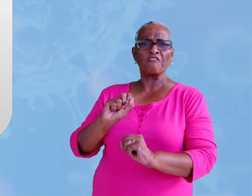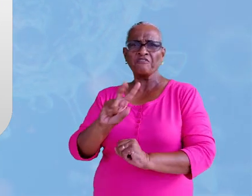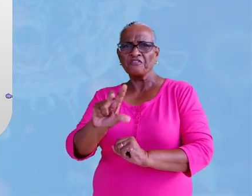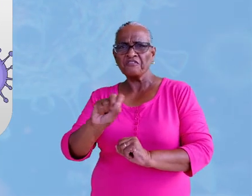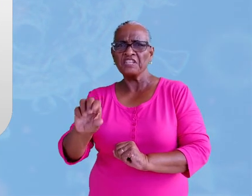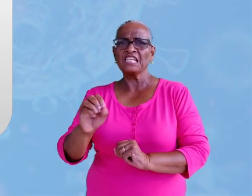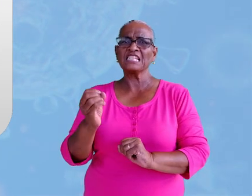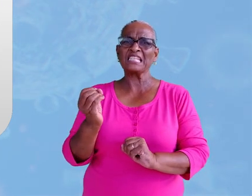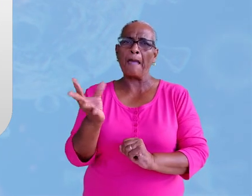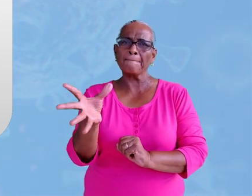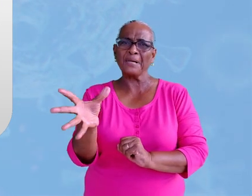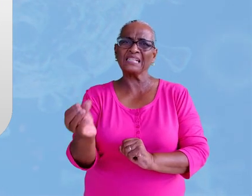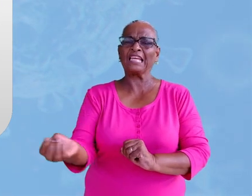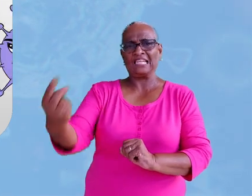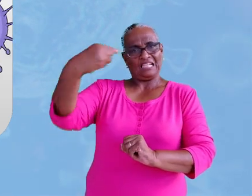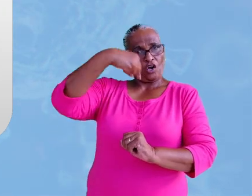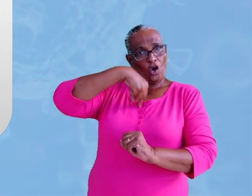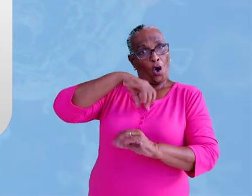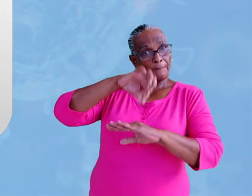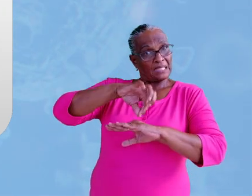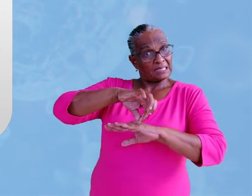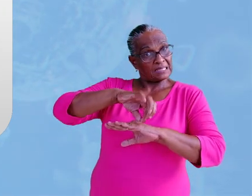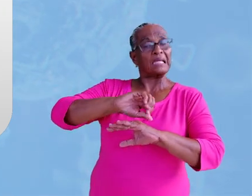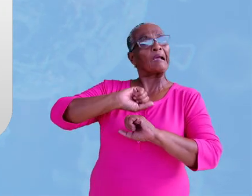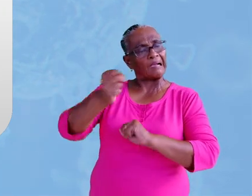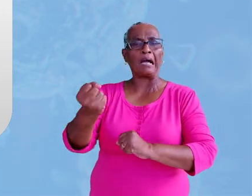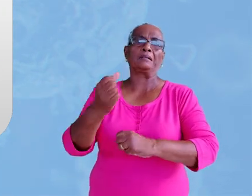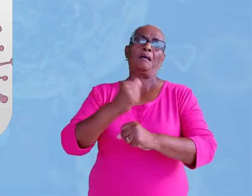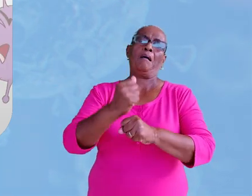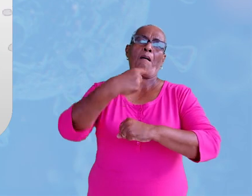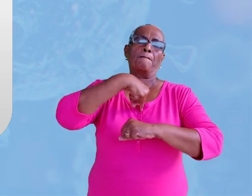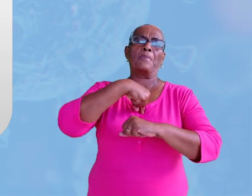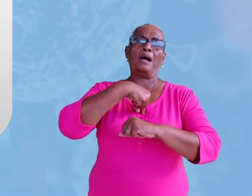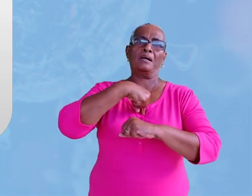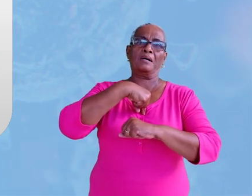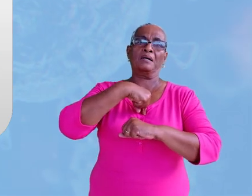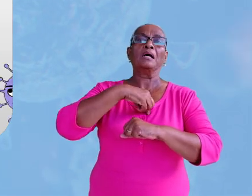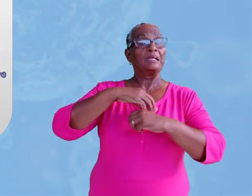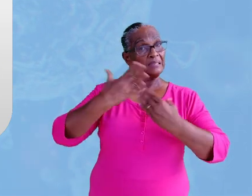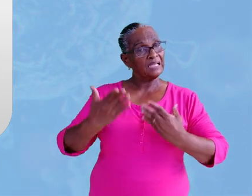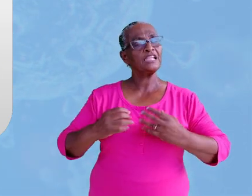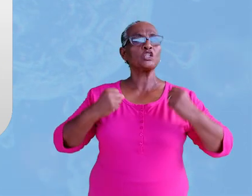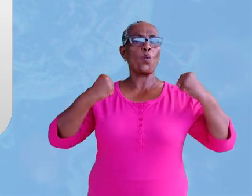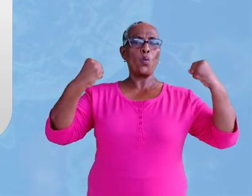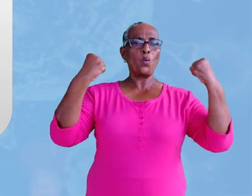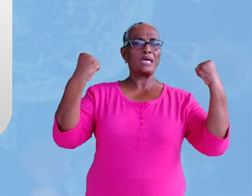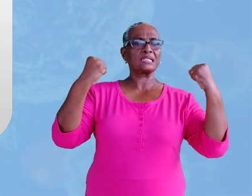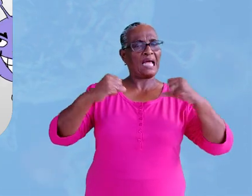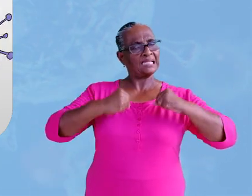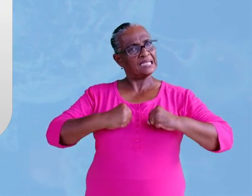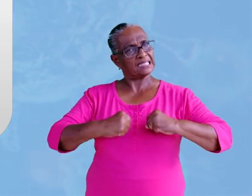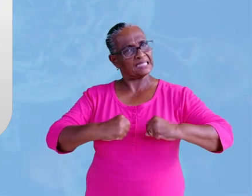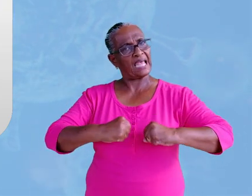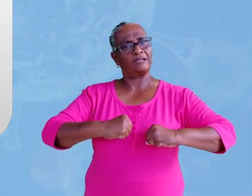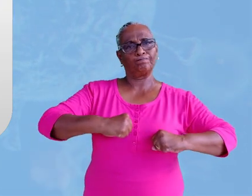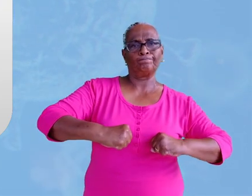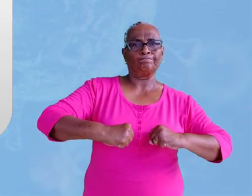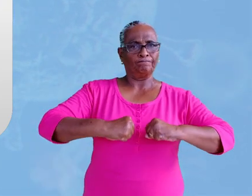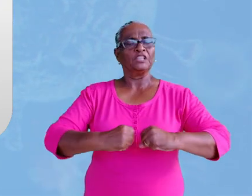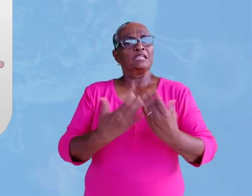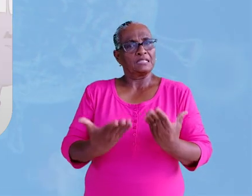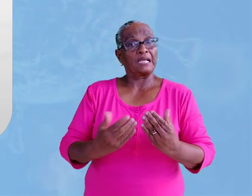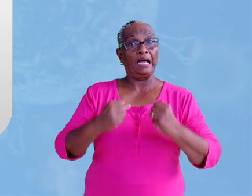virussen en bacteriën die je ziek kunnen maken. Dit noem je ook wel je weerstand. Als jouw